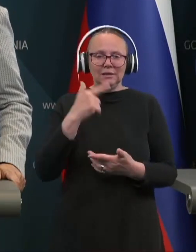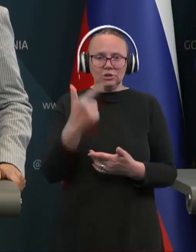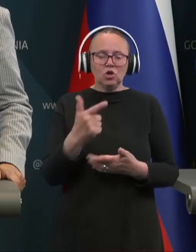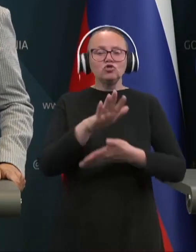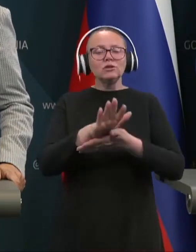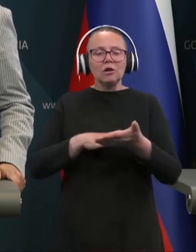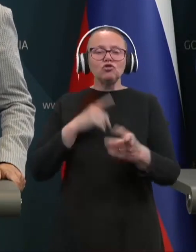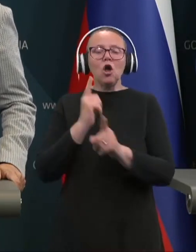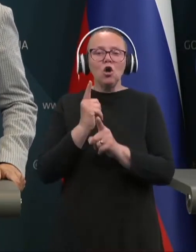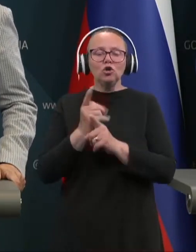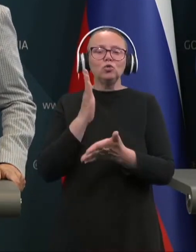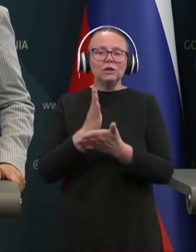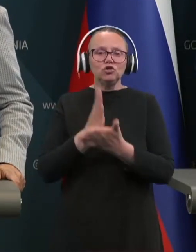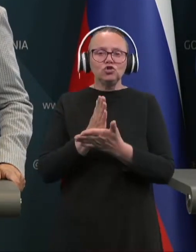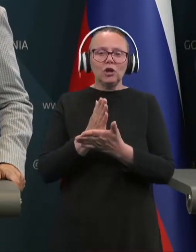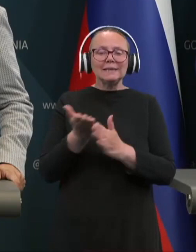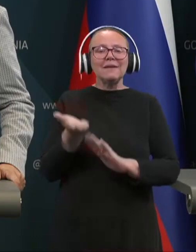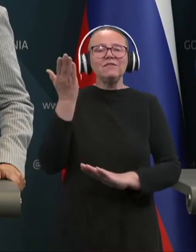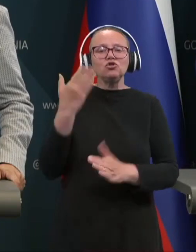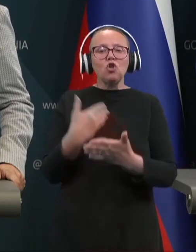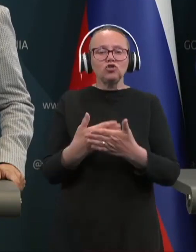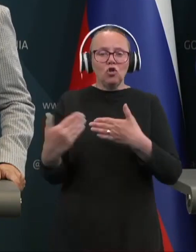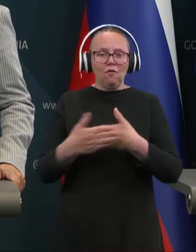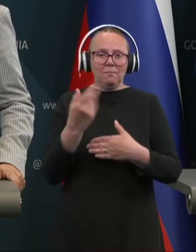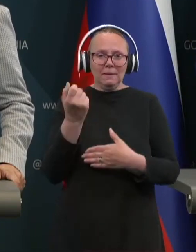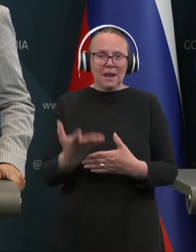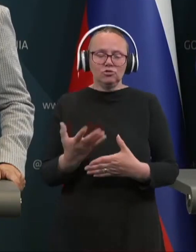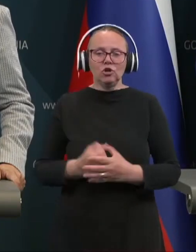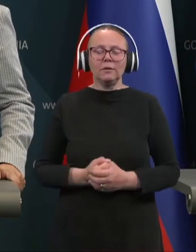začnejo tudi že za višji osnov o priplačah.